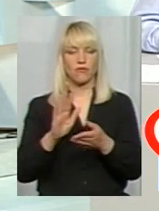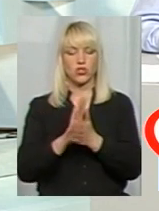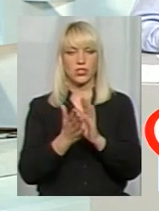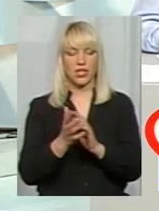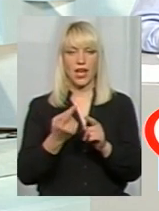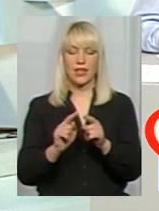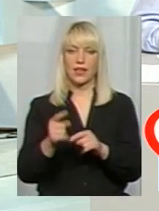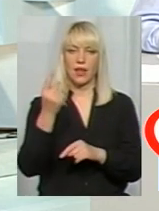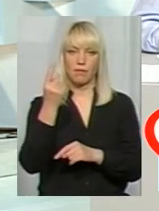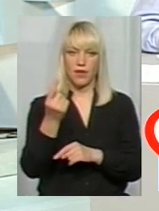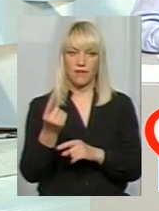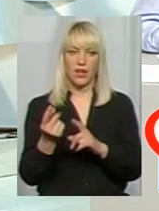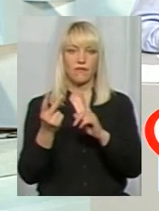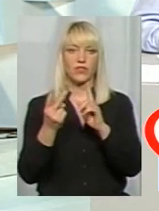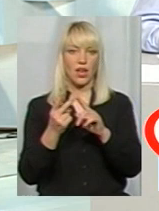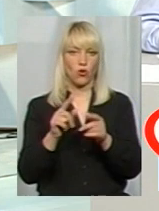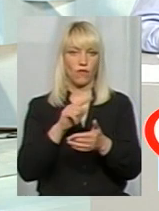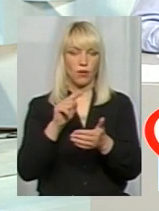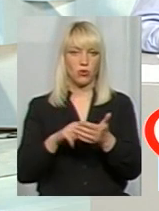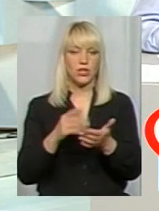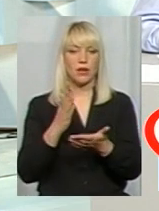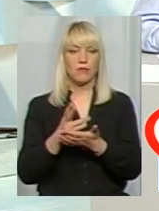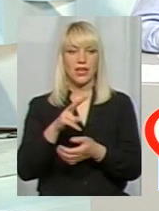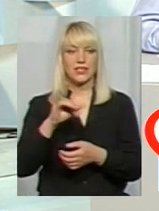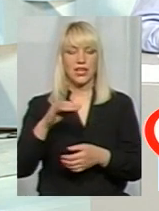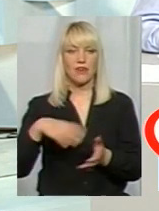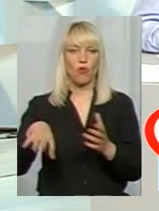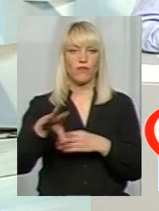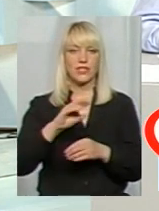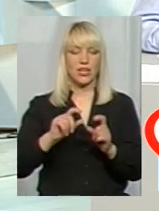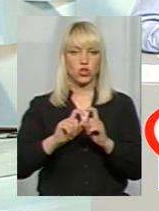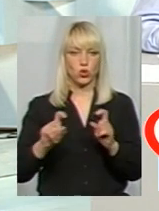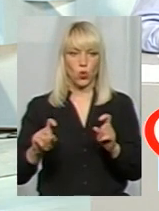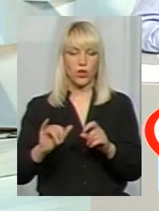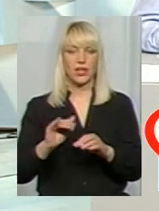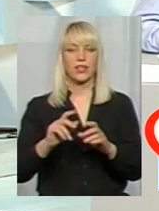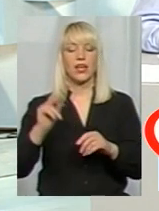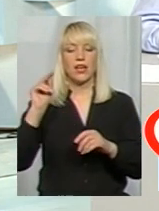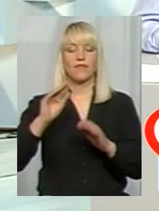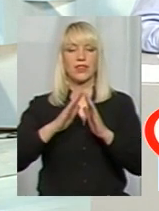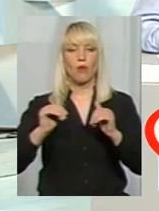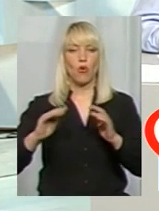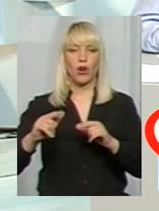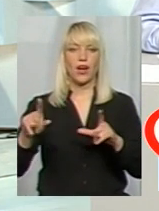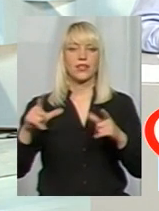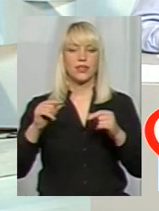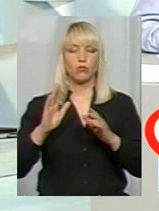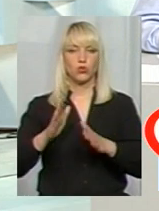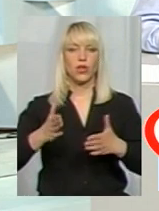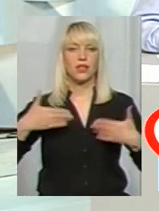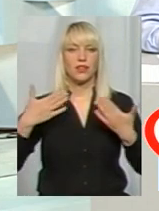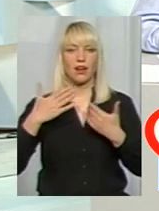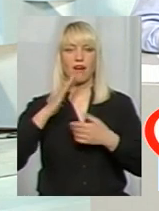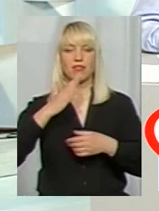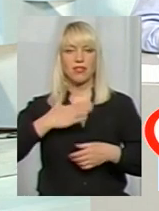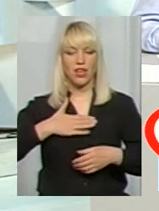І другий питання, скажіть, будь ласка, і мається ли тепер во всіх школах і в таборах, де будуть віддіхати наші діти і